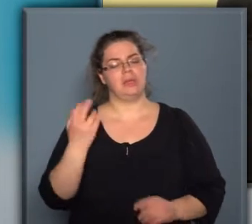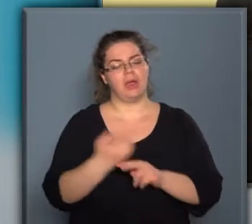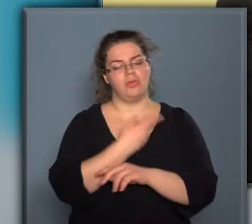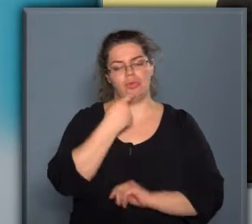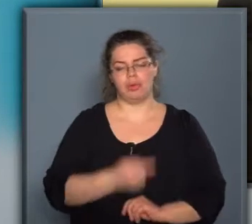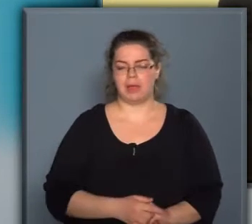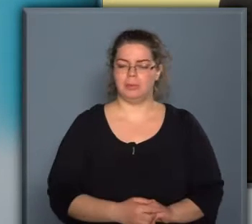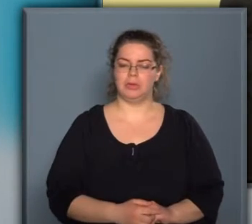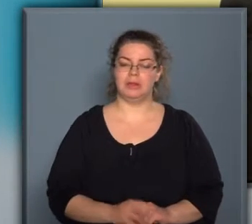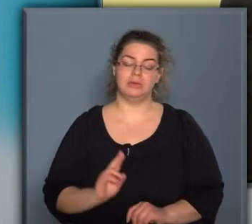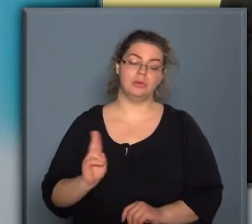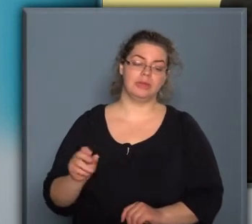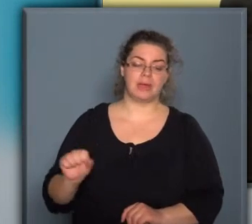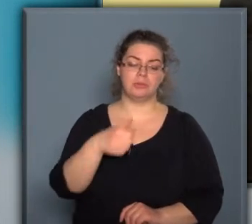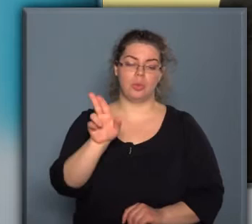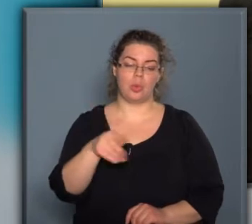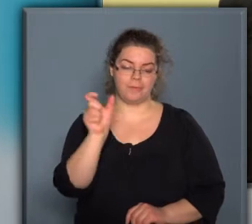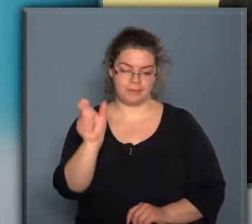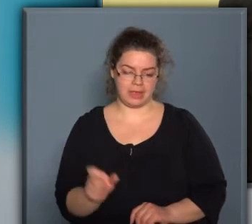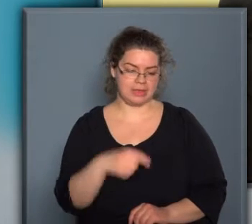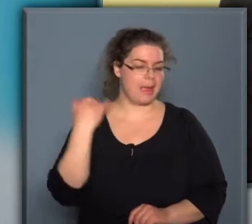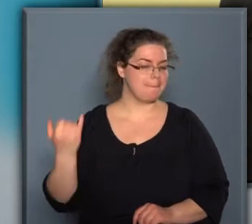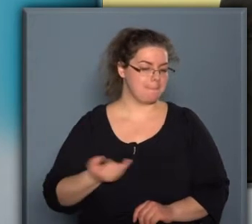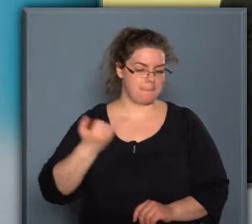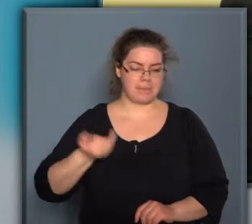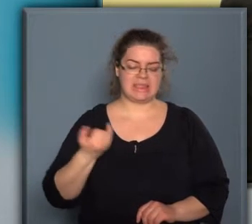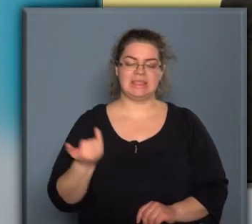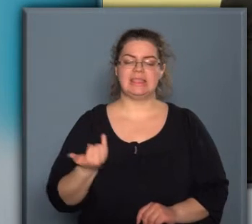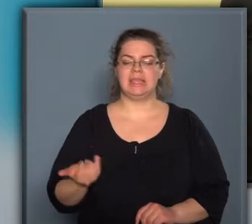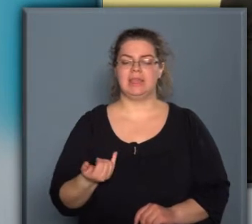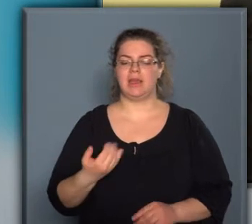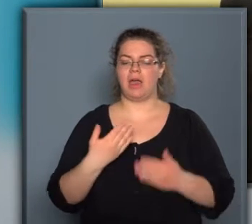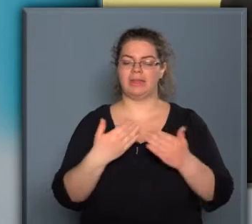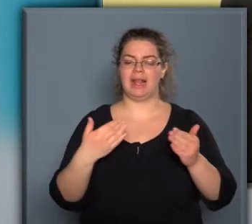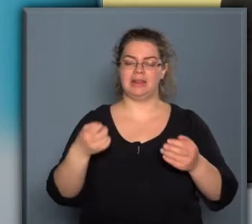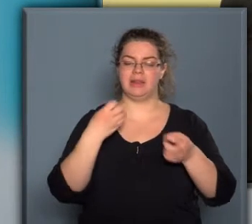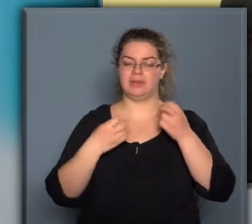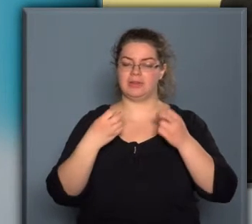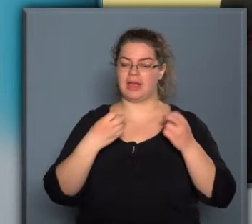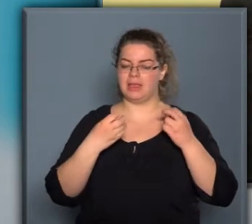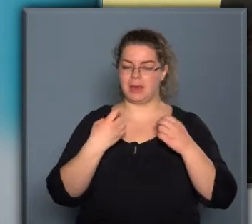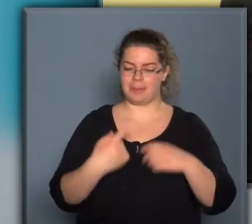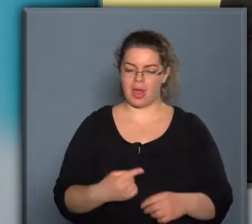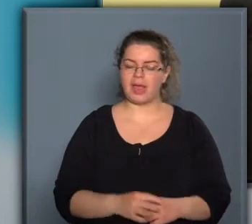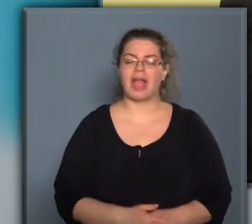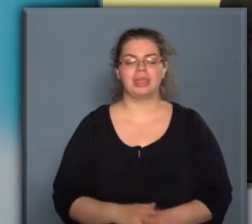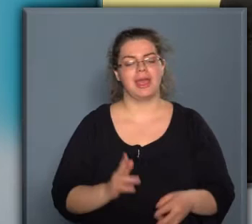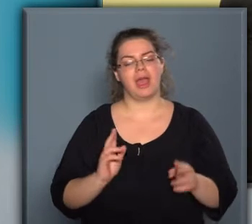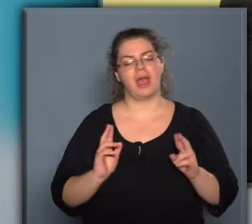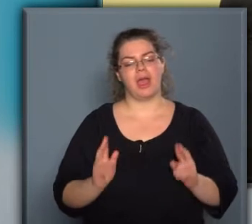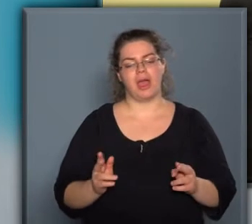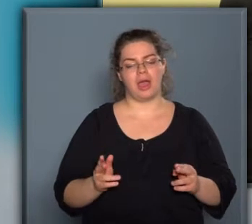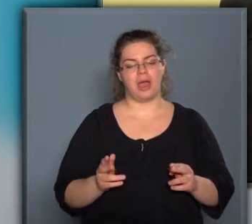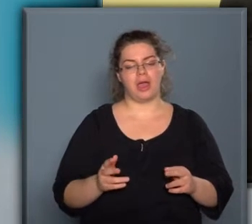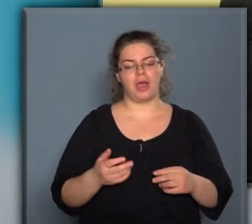szokták mondani, hogy egy művész mindig, ha kiállításra szánjál magát, akkor